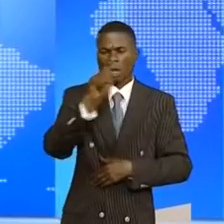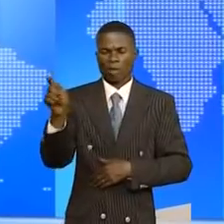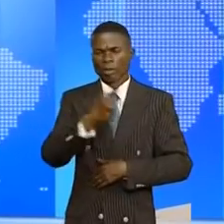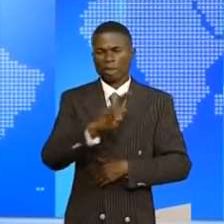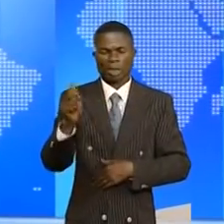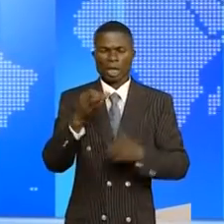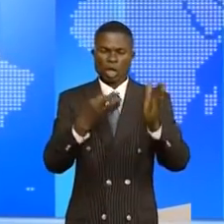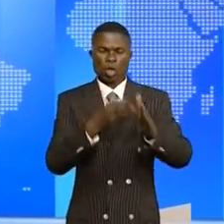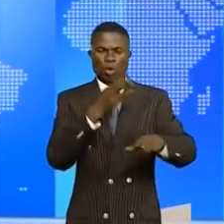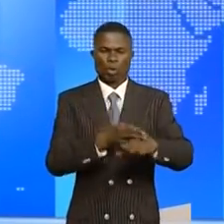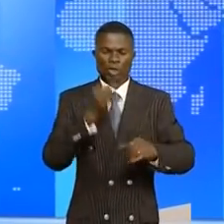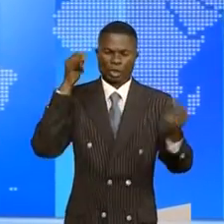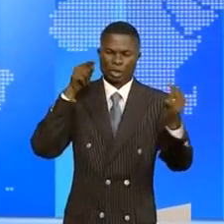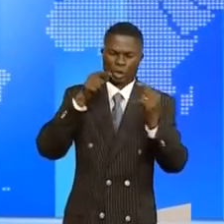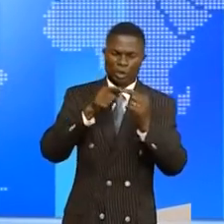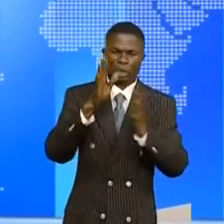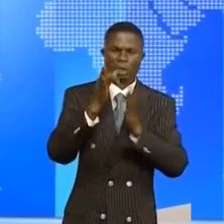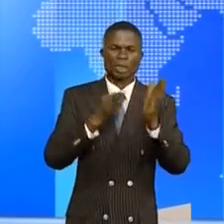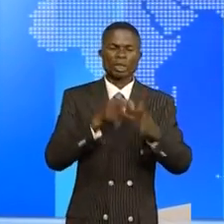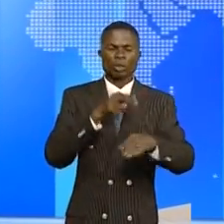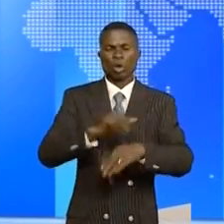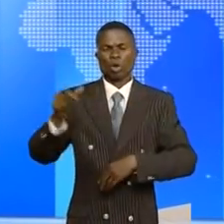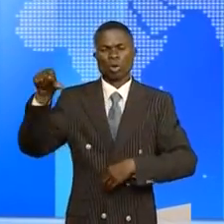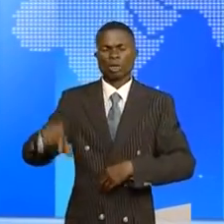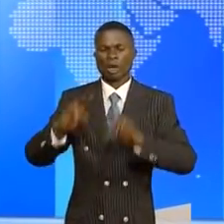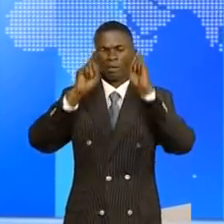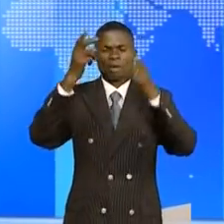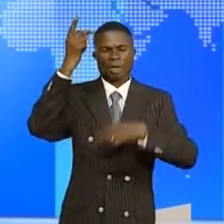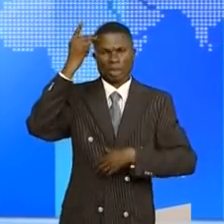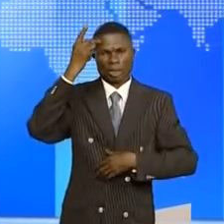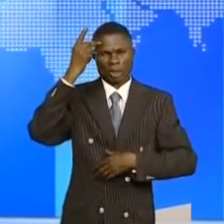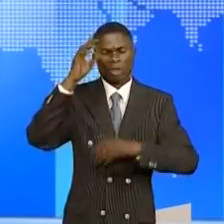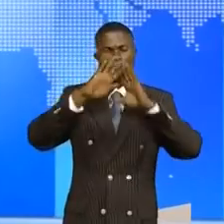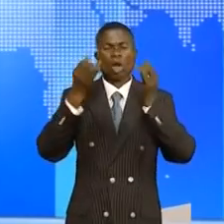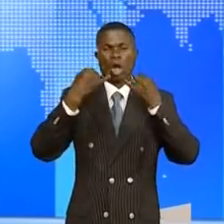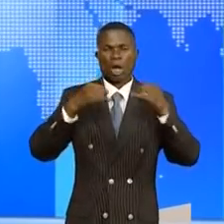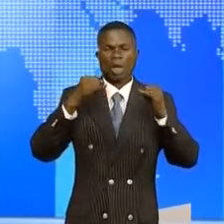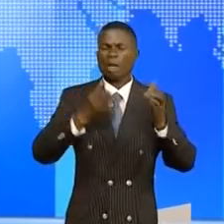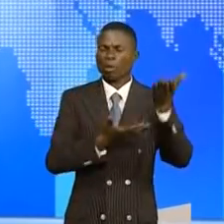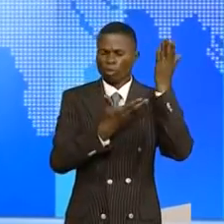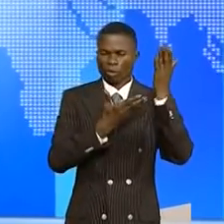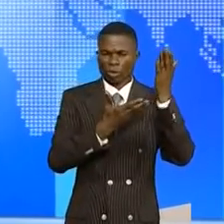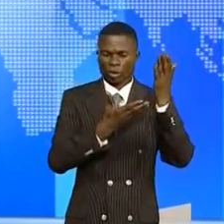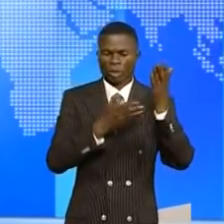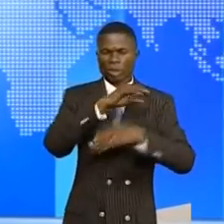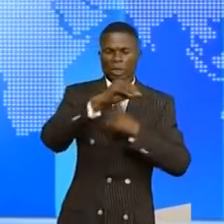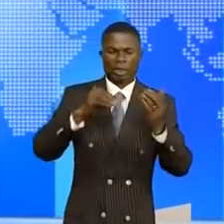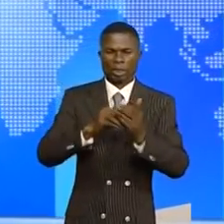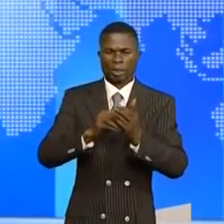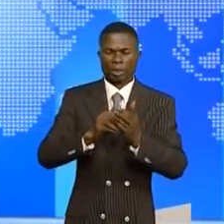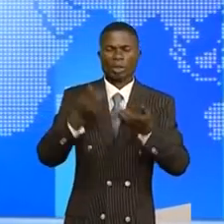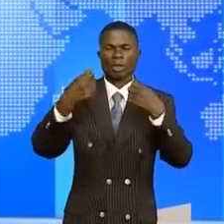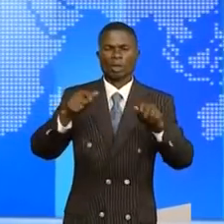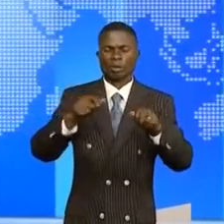de 8h à 18h dans certains quartiers de la ville de Kinshasa. Pour toute information utile, nos centres de